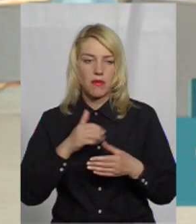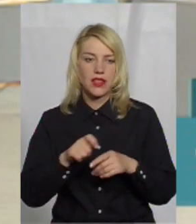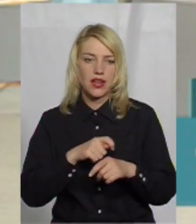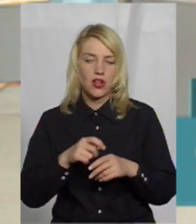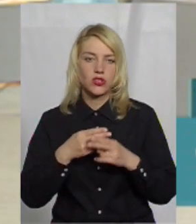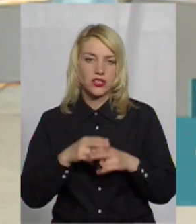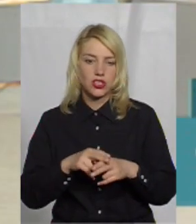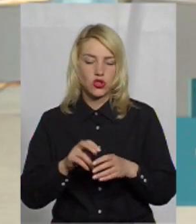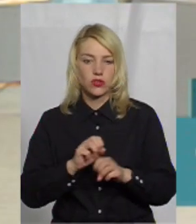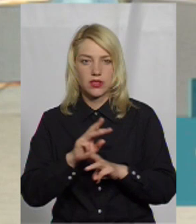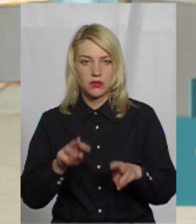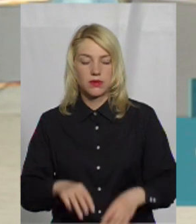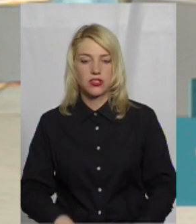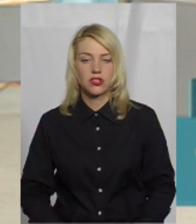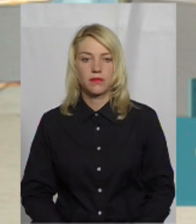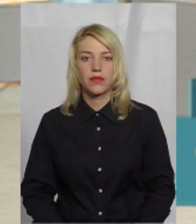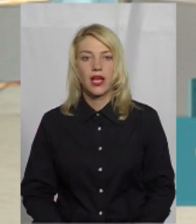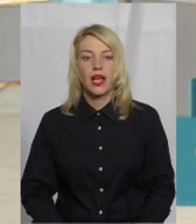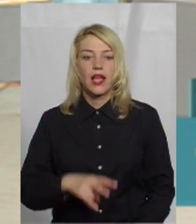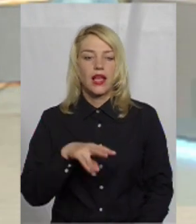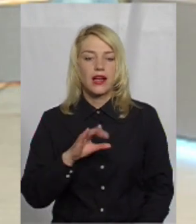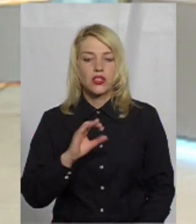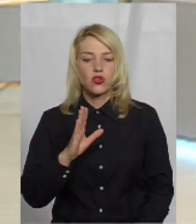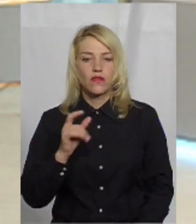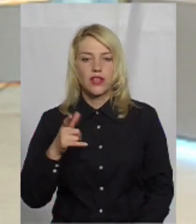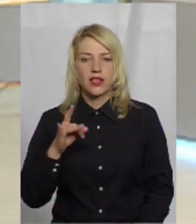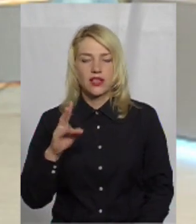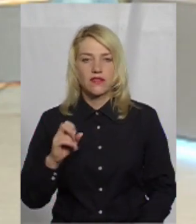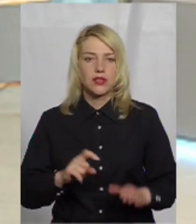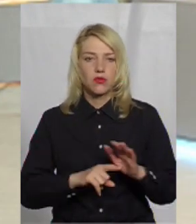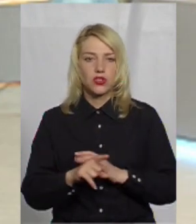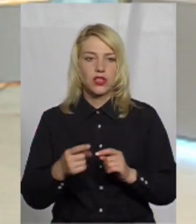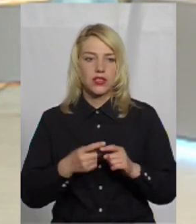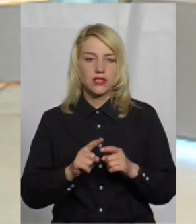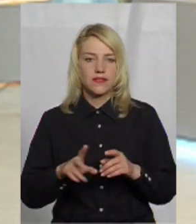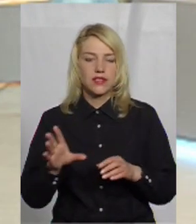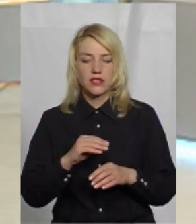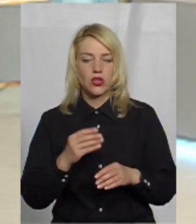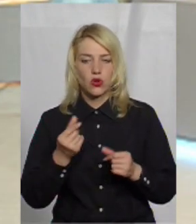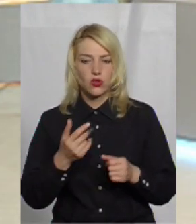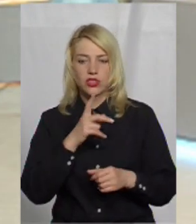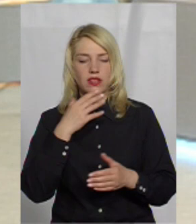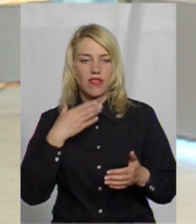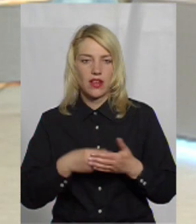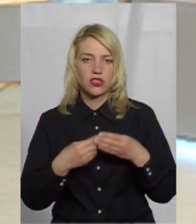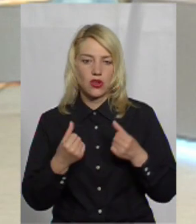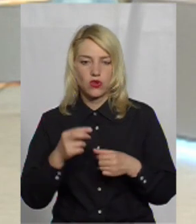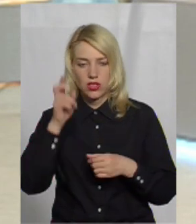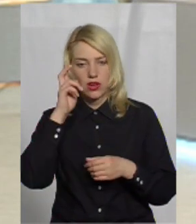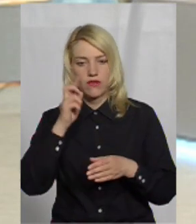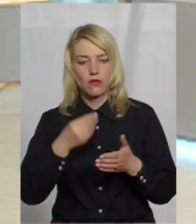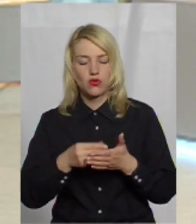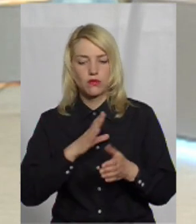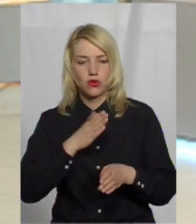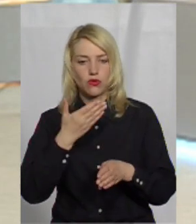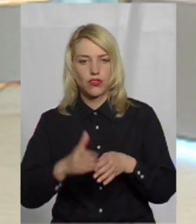забезпечення? Ну, давайте будем чесно, що ліцеві грінеці почали спочатку робити все практично за власний кошт. З державного бюджету були виділені тільки кошти